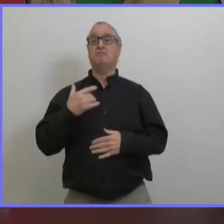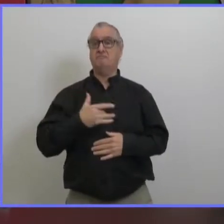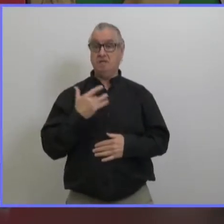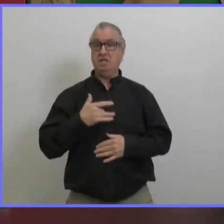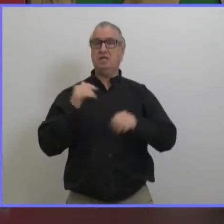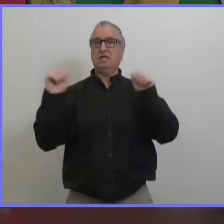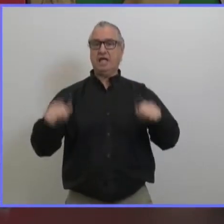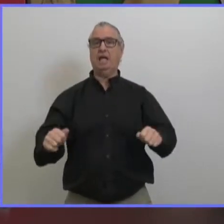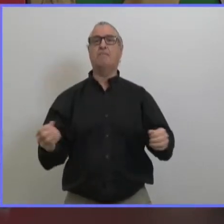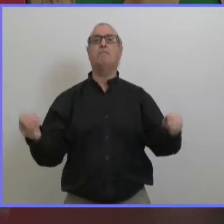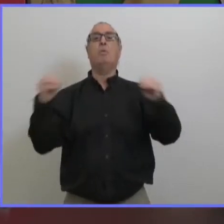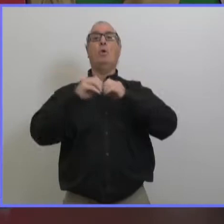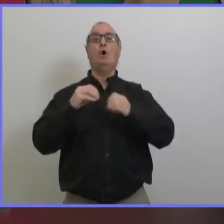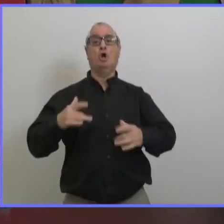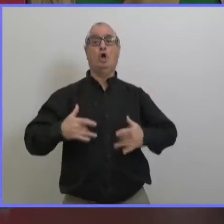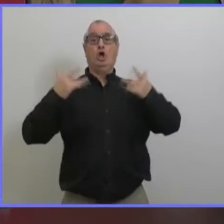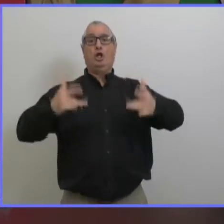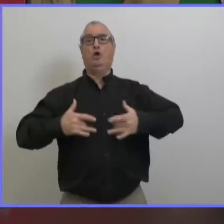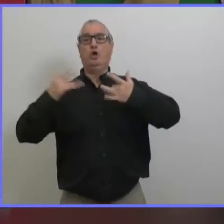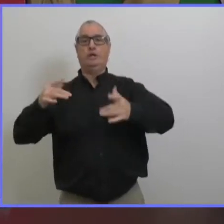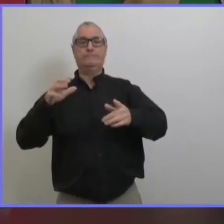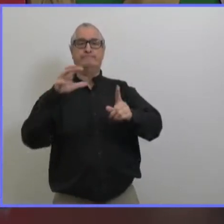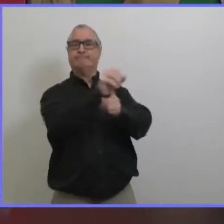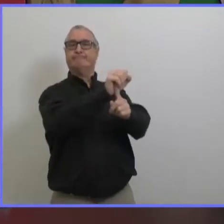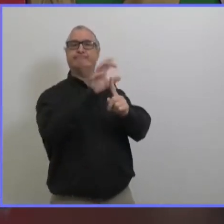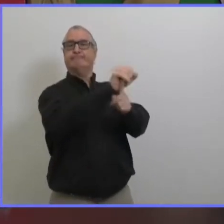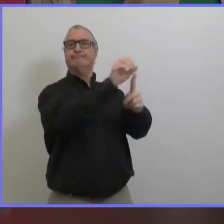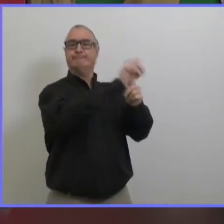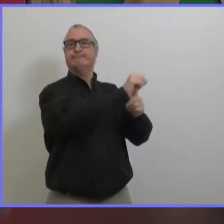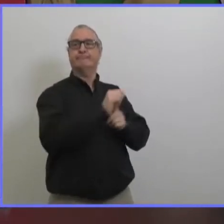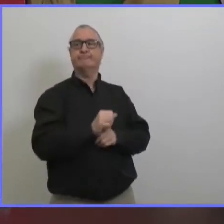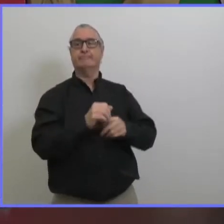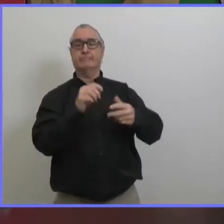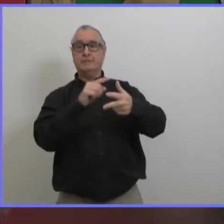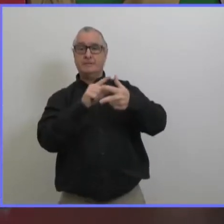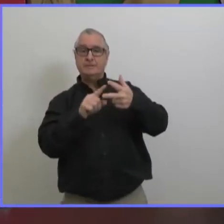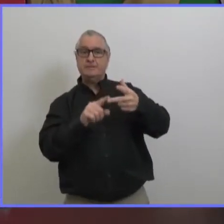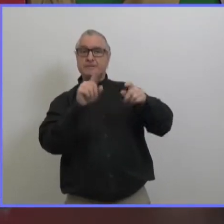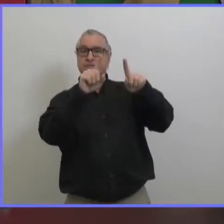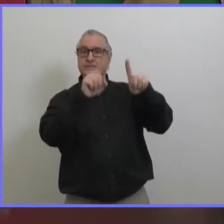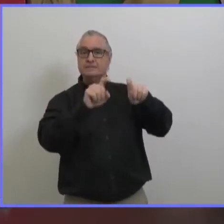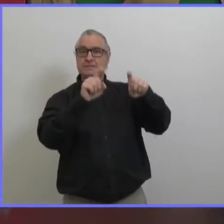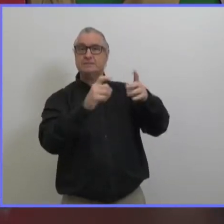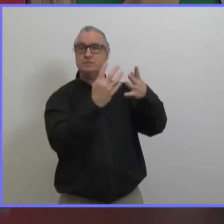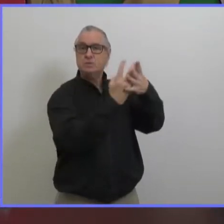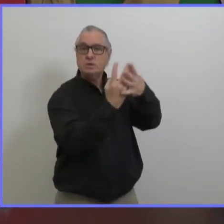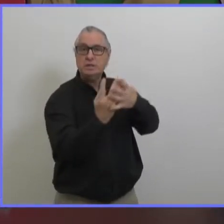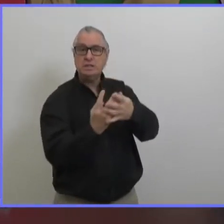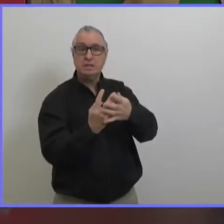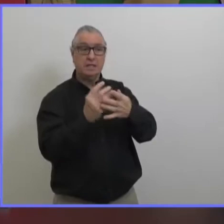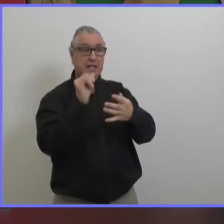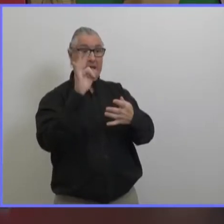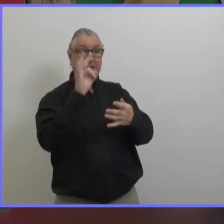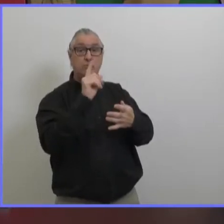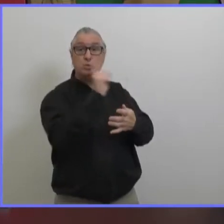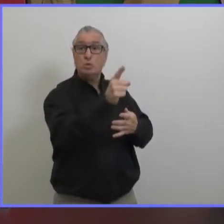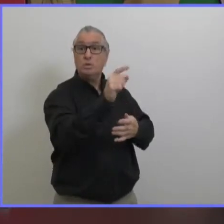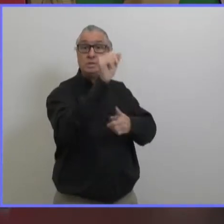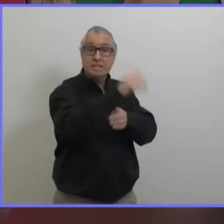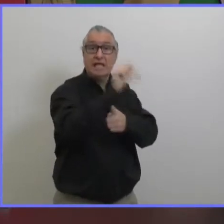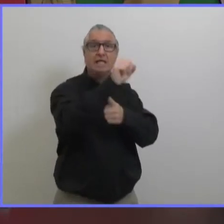pouvoir faire ce dépistage pour les variants préoccupant maintenant qu peut le faire plus tôt et bien on peut avancer les choses plus rapidement